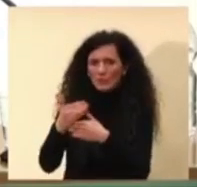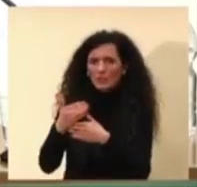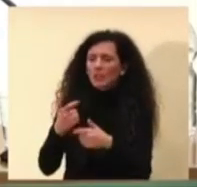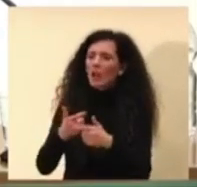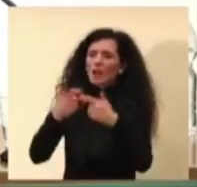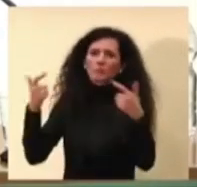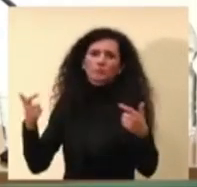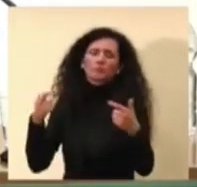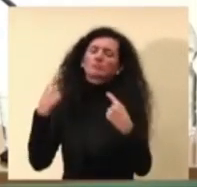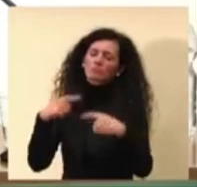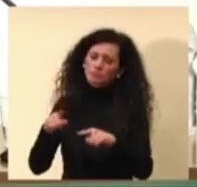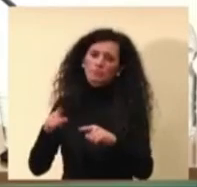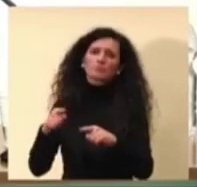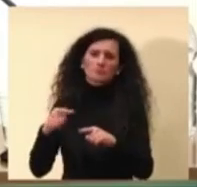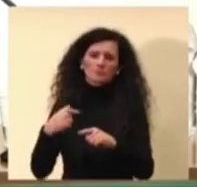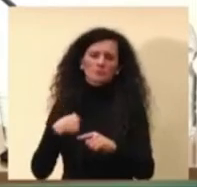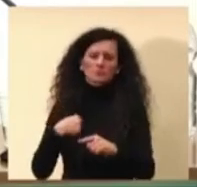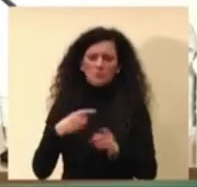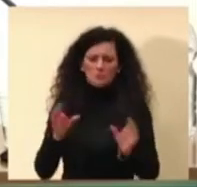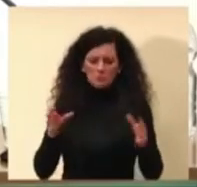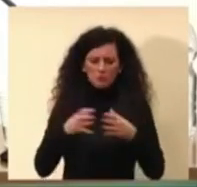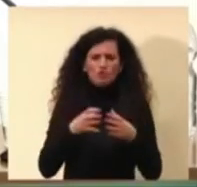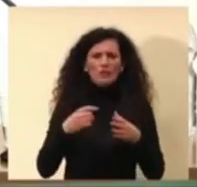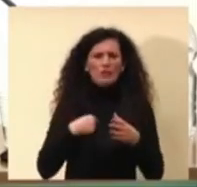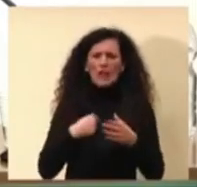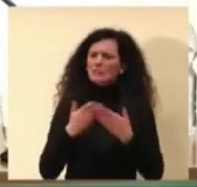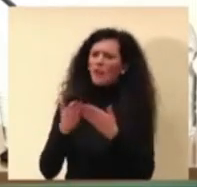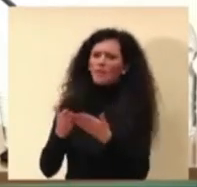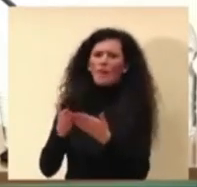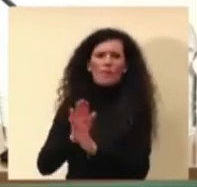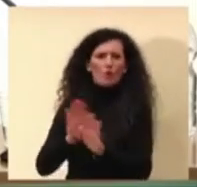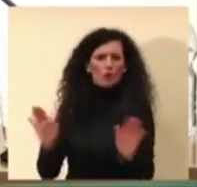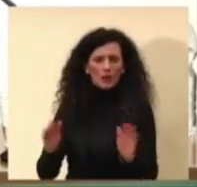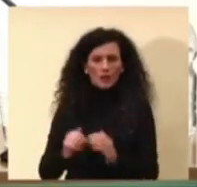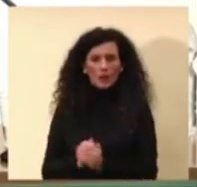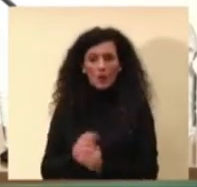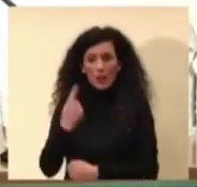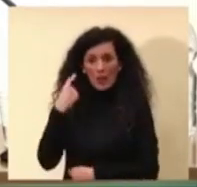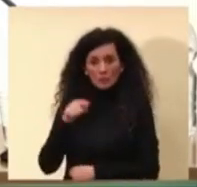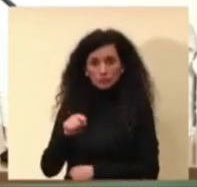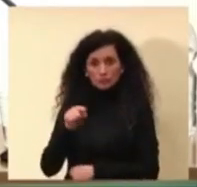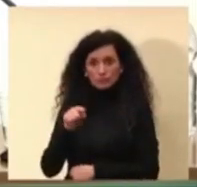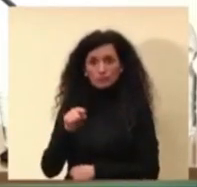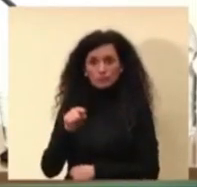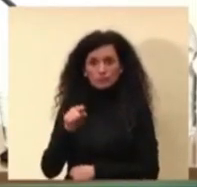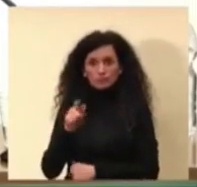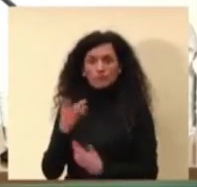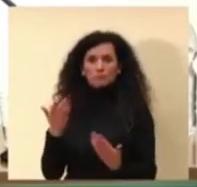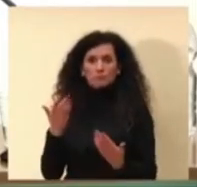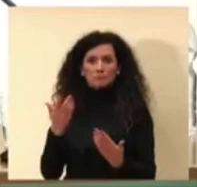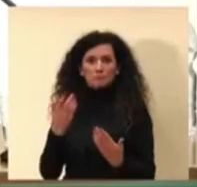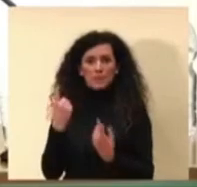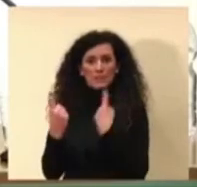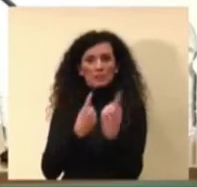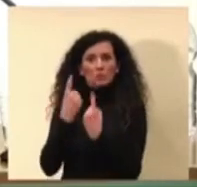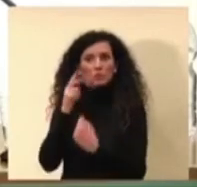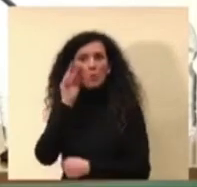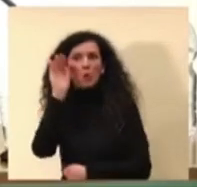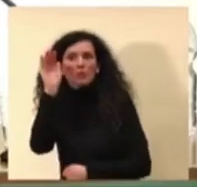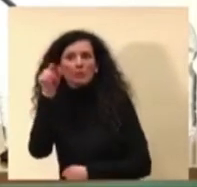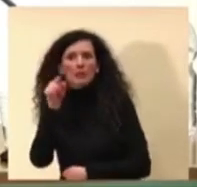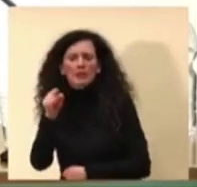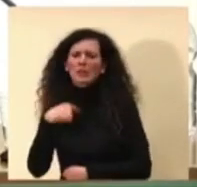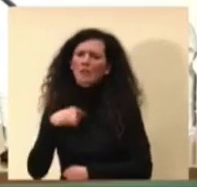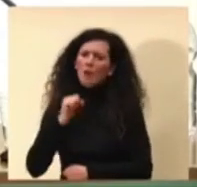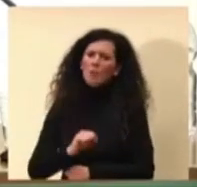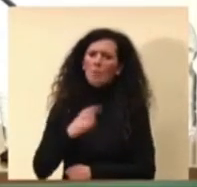In questa prospettiva la posizione, credo di poter dire anche del Ministero della